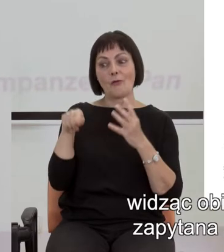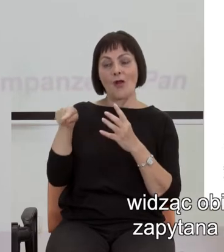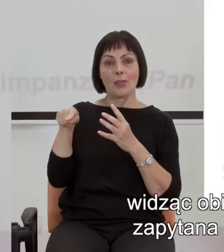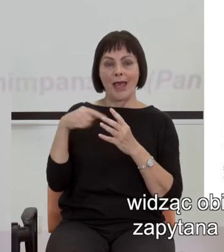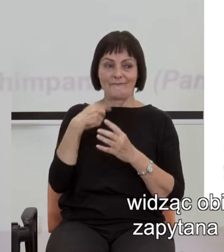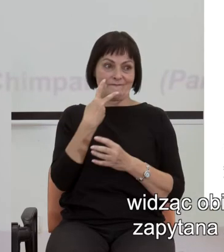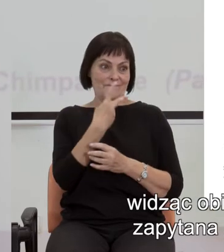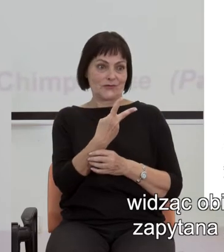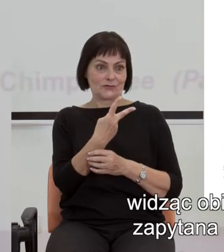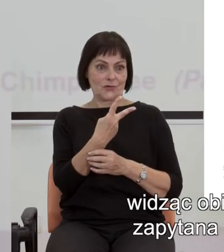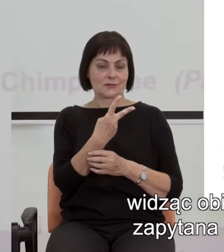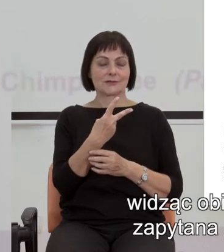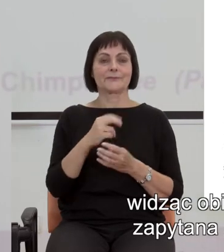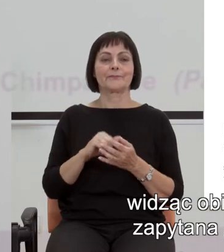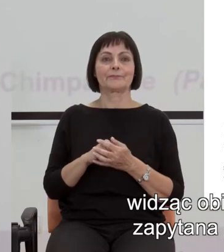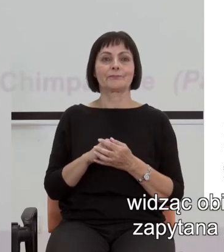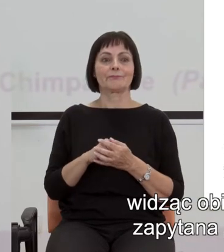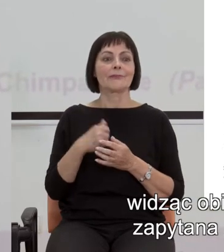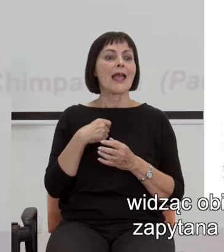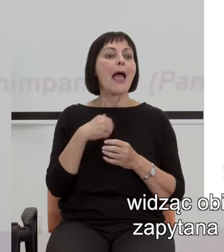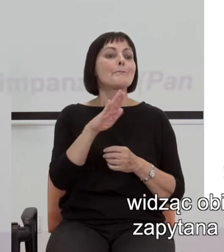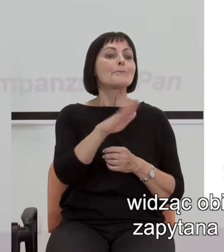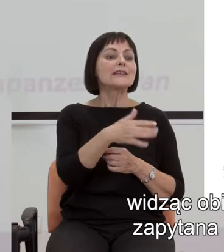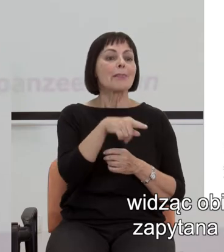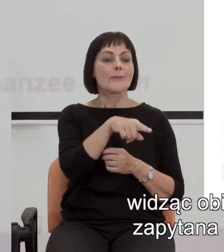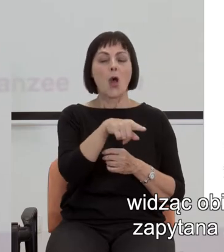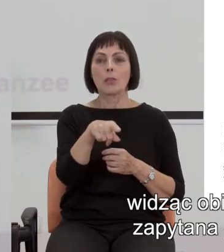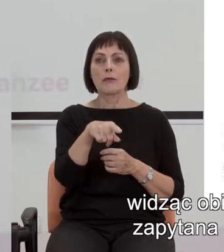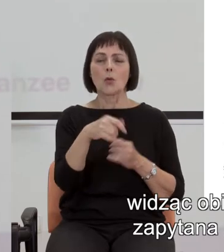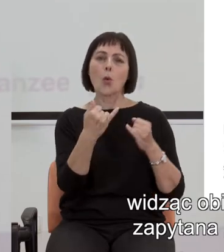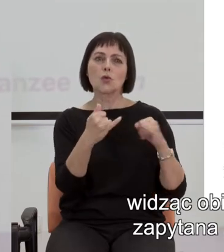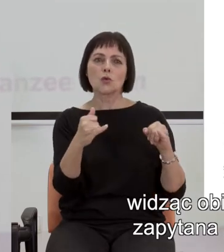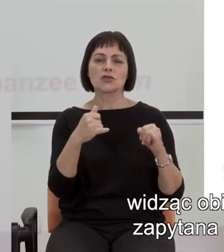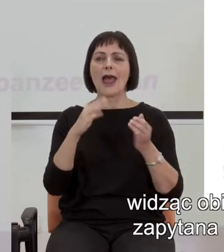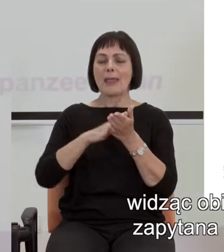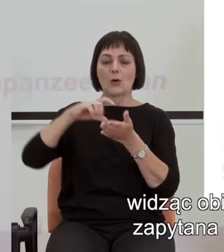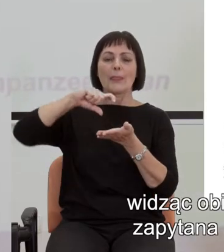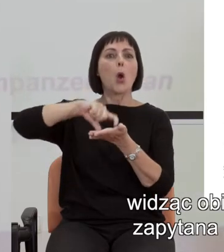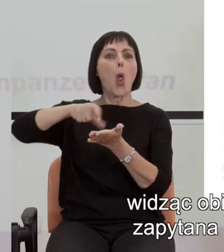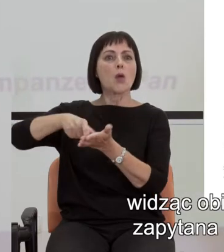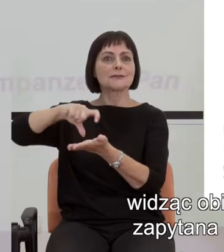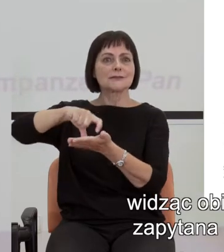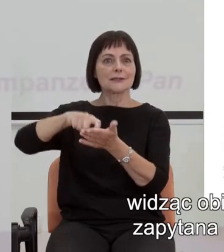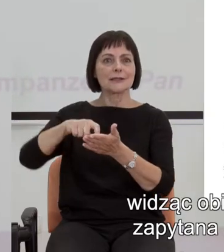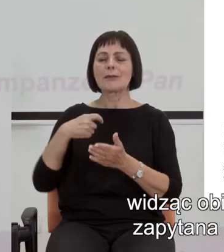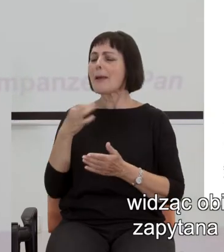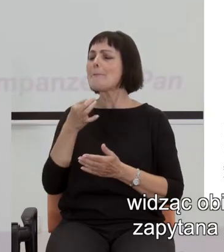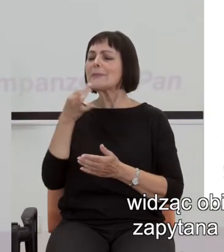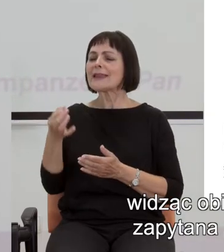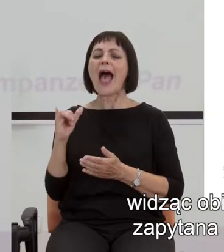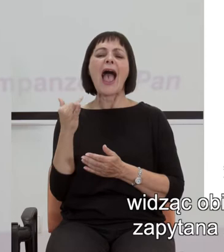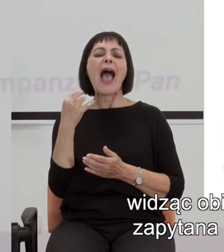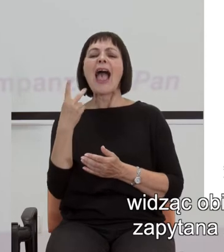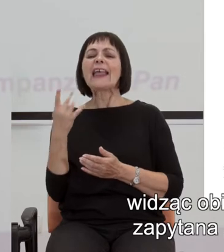widząc obiekty, takie jak widzicie Państwo teraz, takie klocki, zapyta na hej Alex, ile